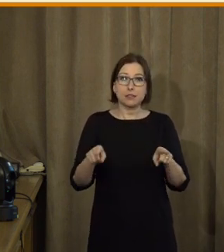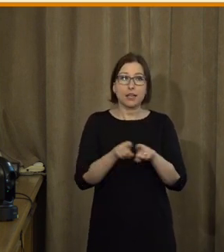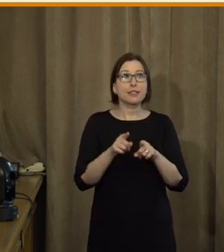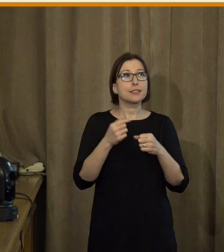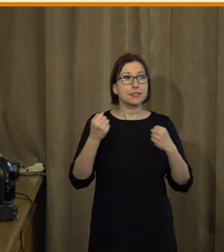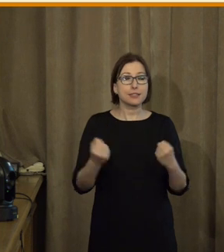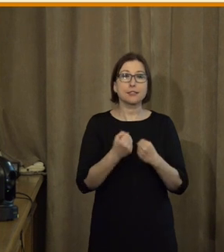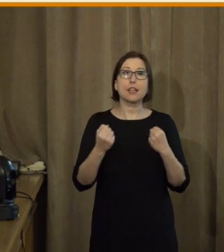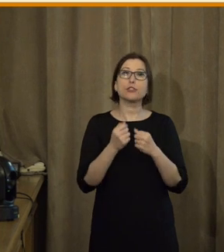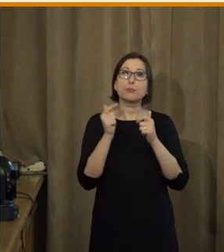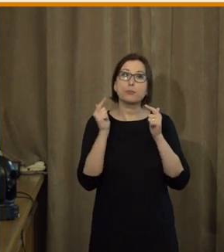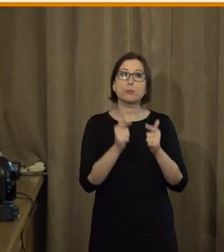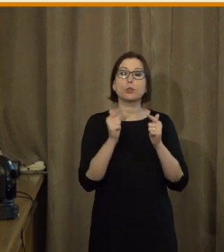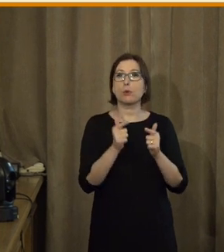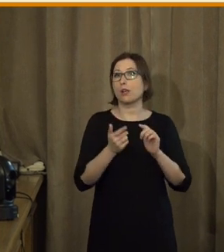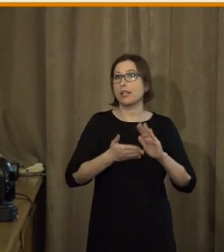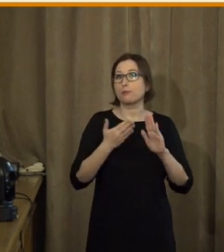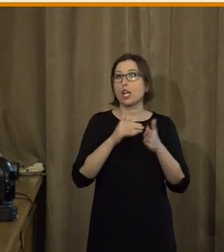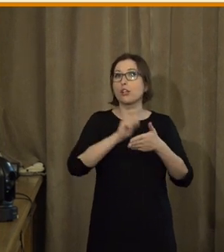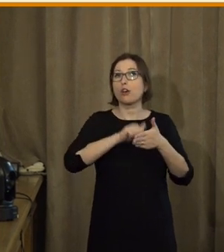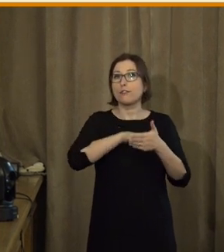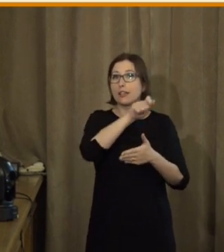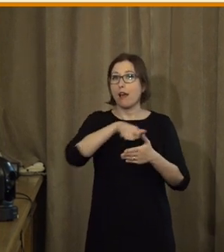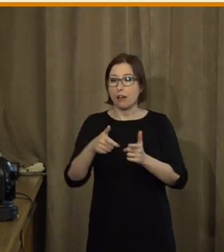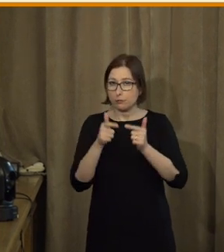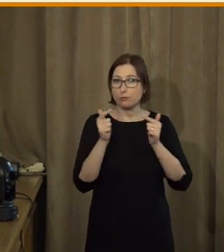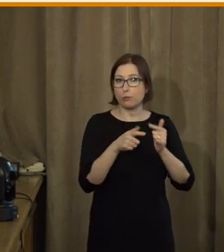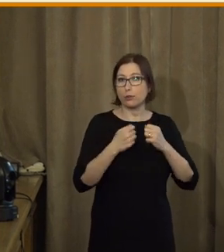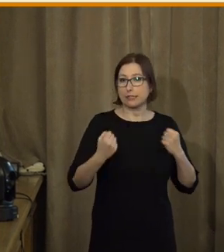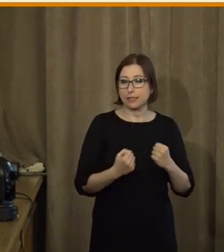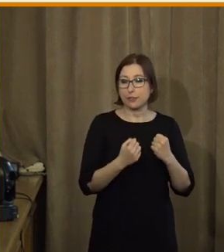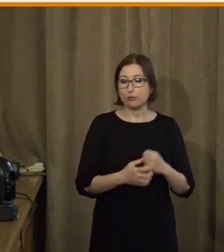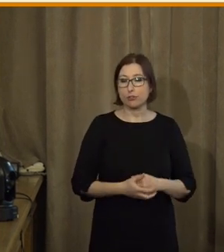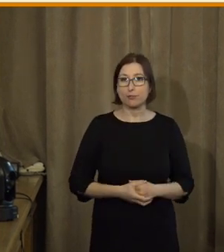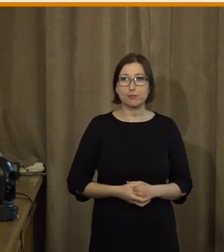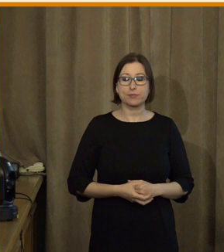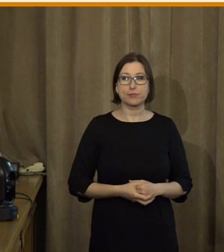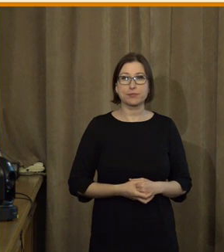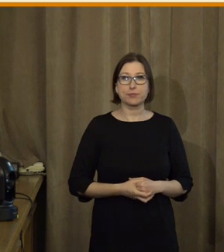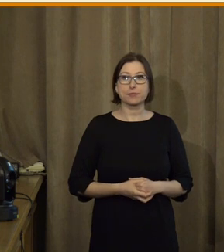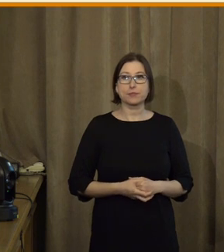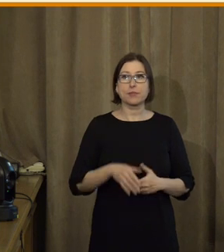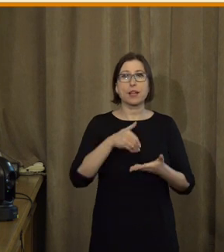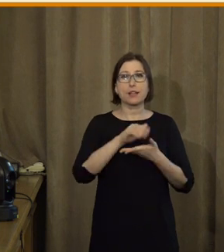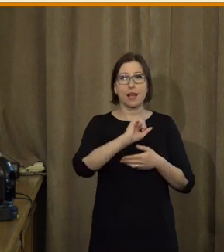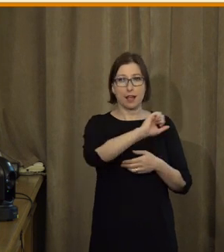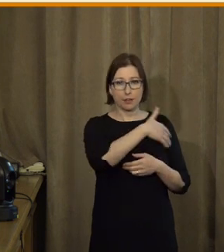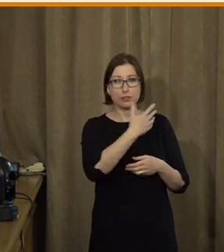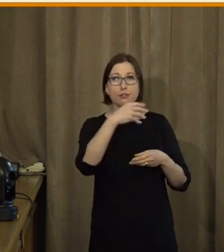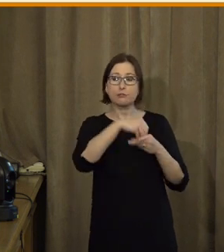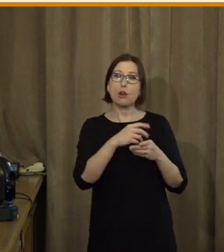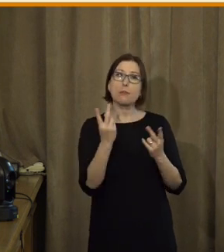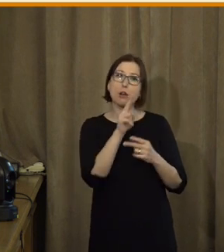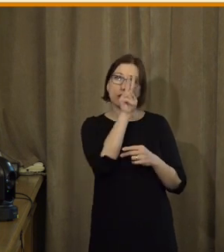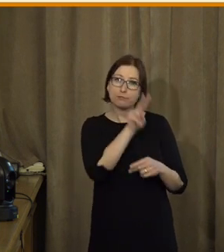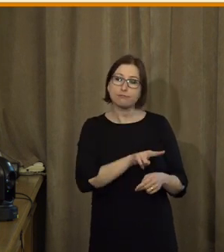snažíme i podporovat například novináře. Další slajd. Tam je jenom spíš taková rychlá